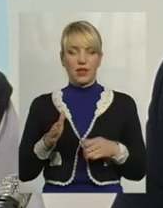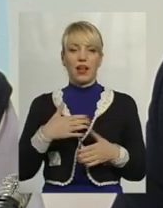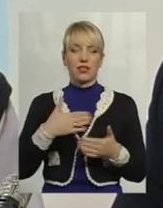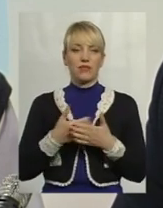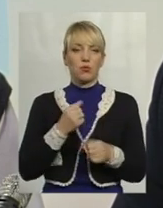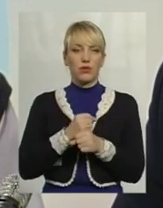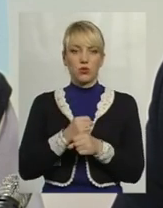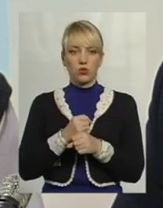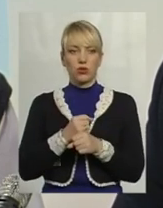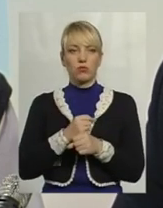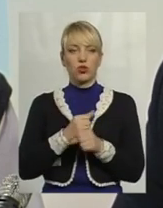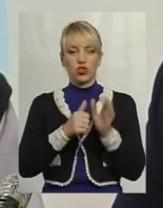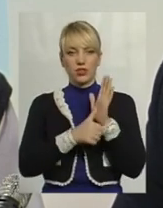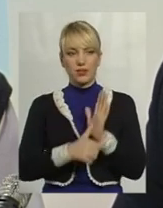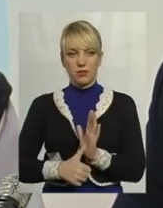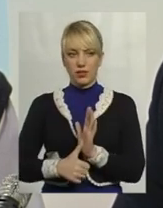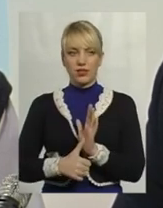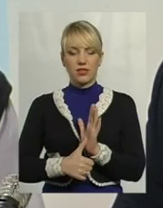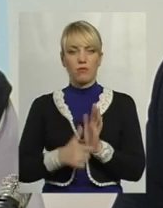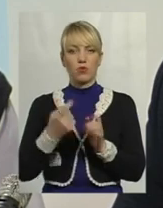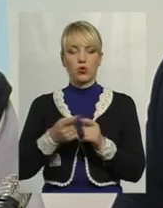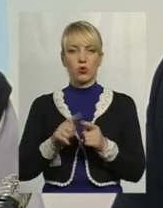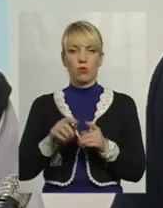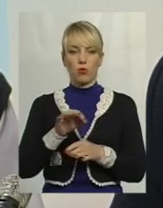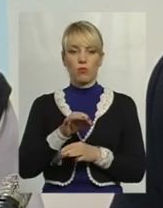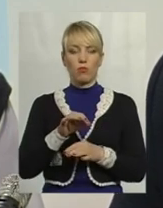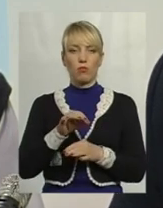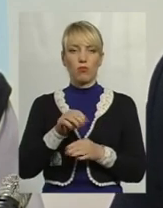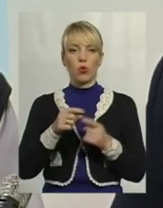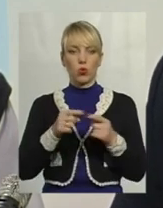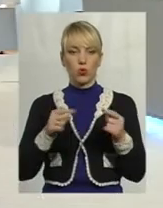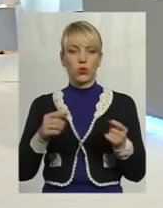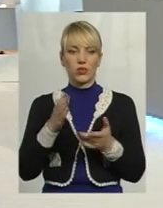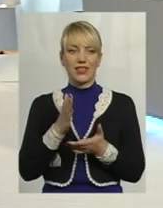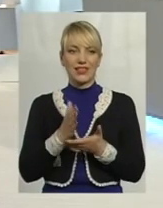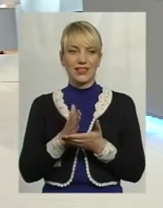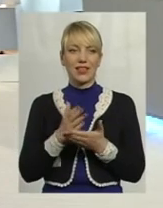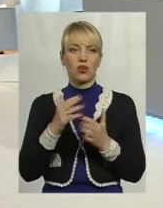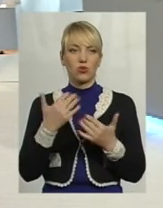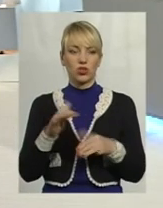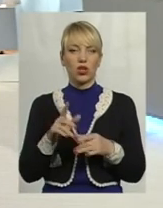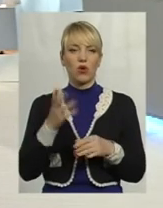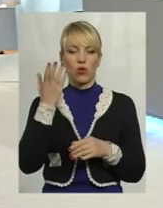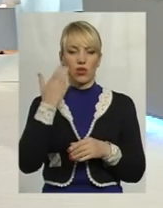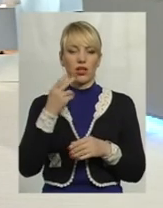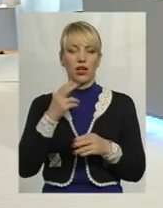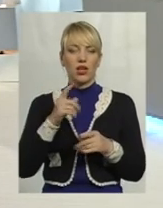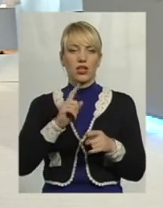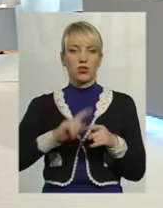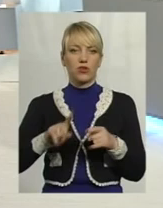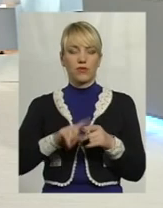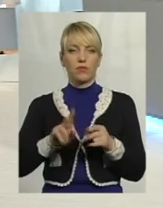працюємо 6 місяців по даному продукту. Є, звичайно, вже прецеденти, коли клієнти достроково погашають,